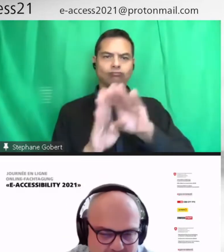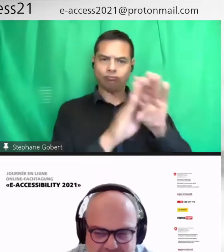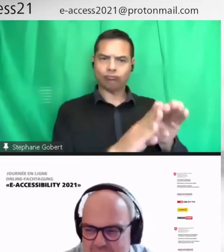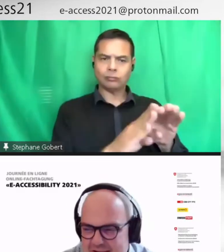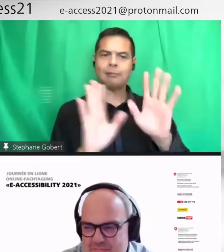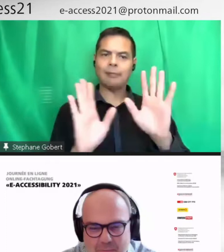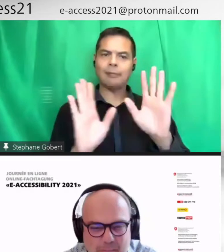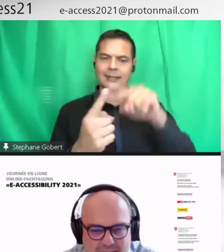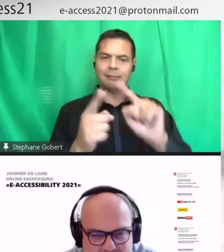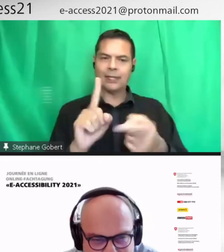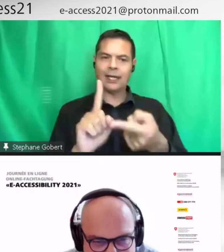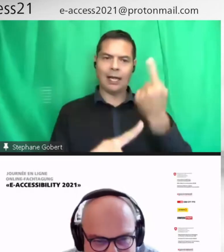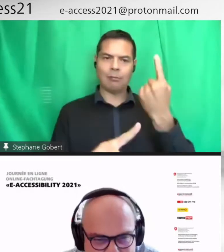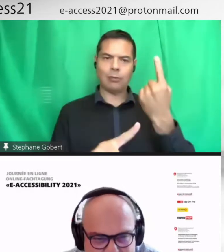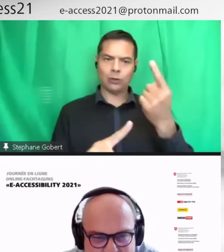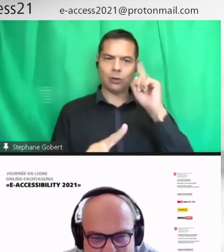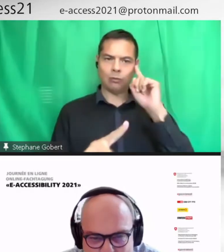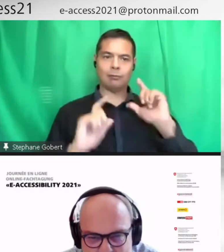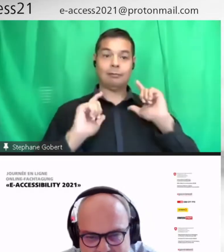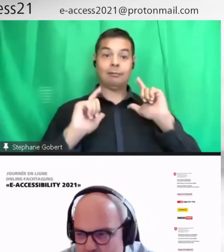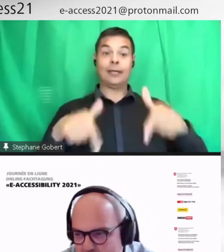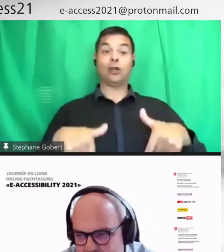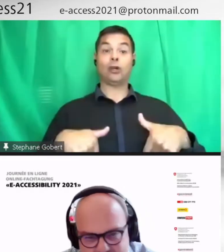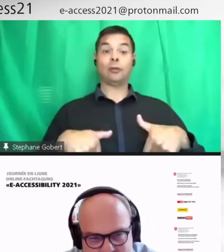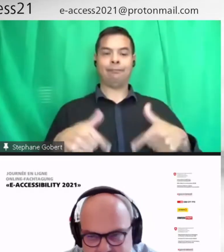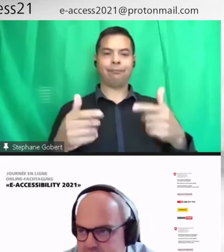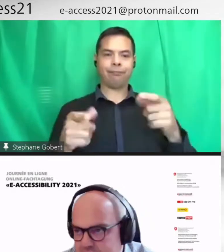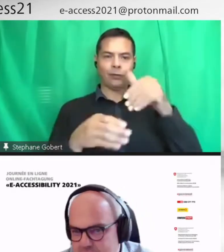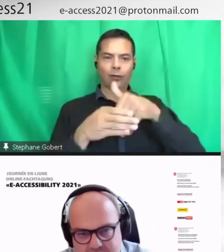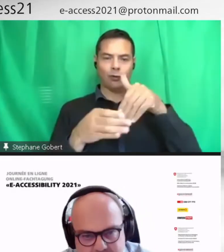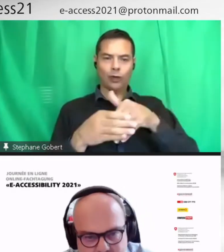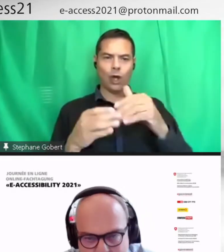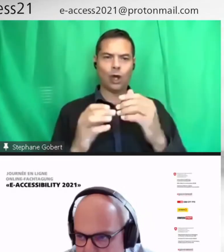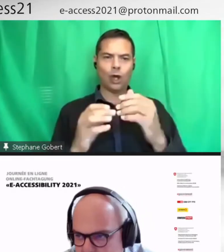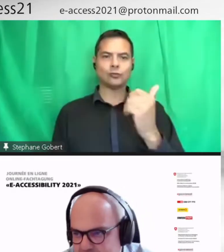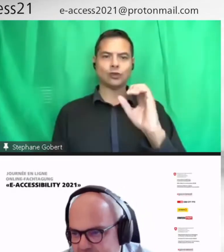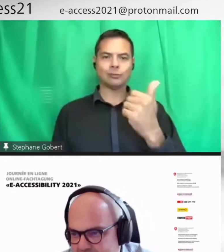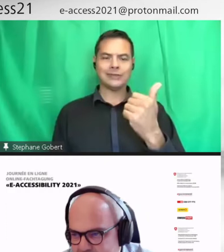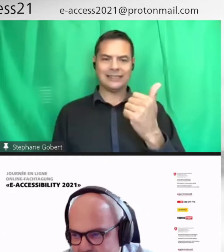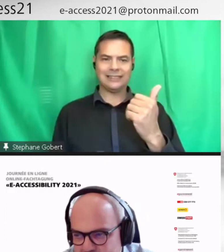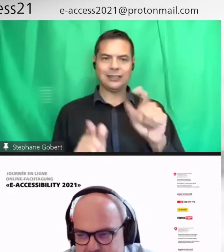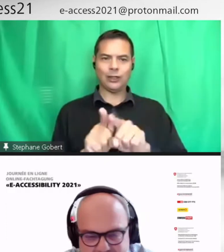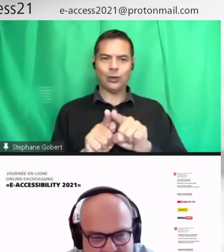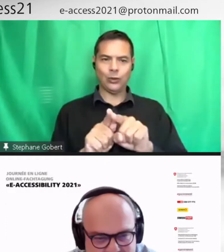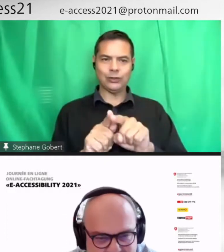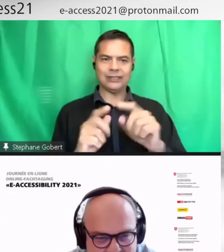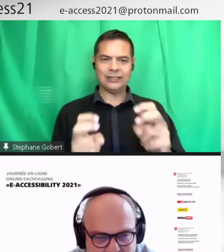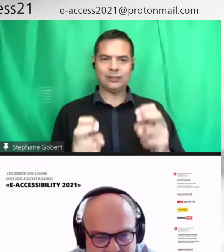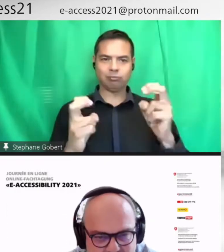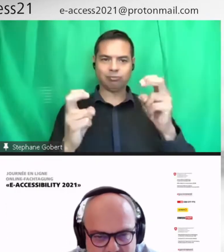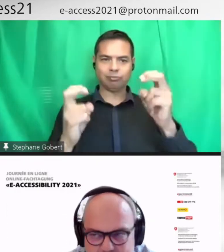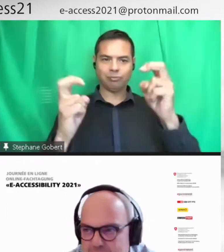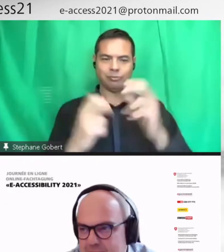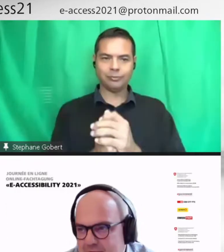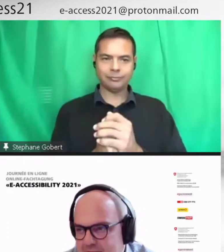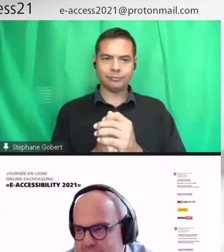se transformer aussi numériquement. Bon, juste un petit mot. Maintenant, mon PowerPoint ne réagit pas. Donc, je vais encore essayer de cliquer une